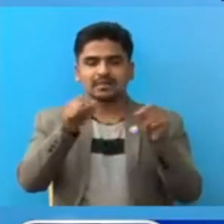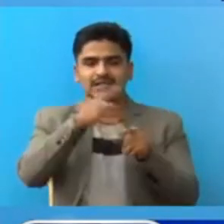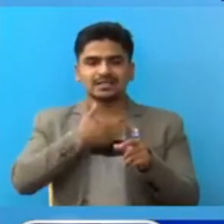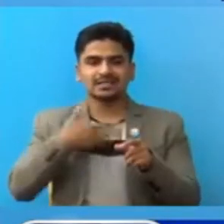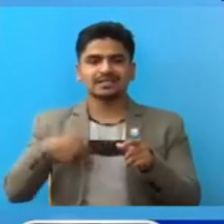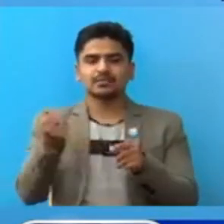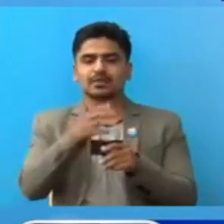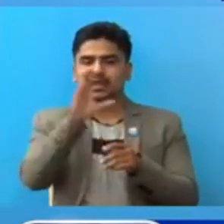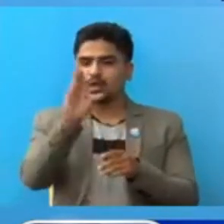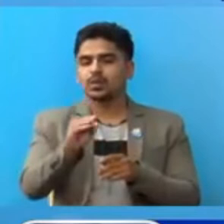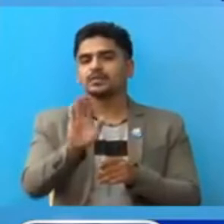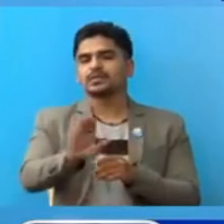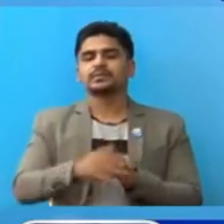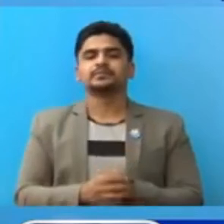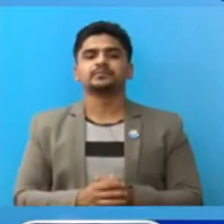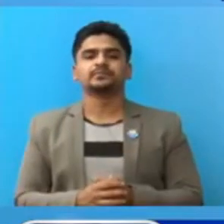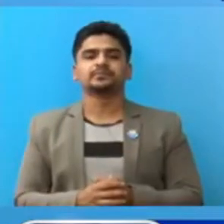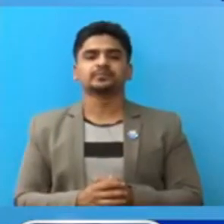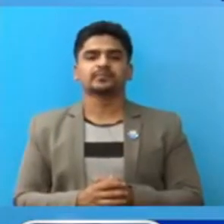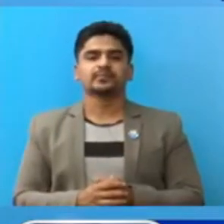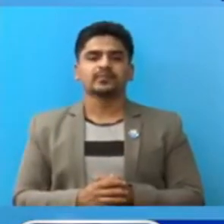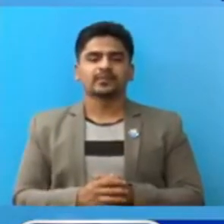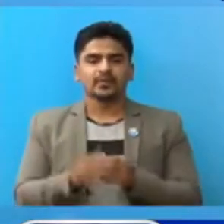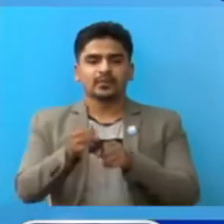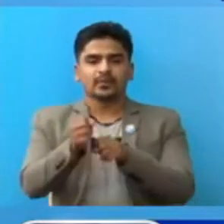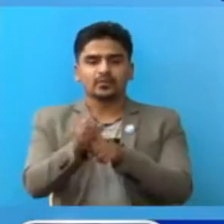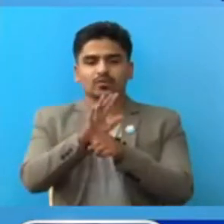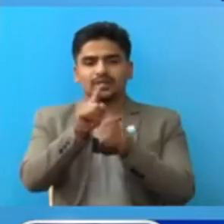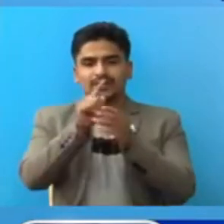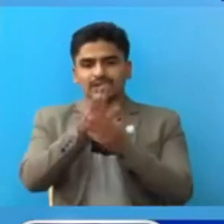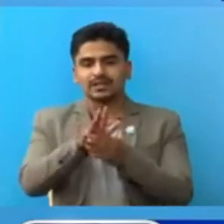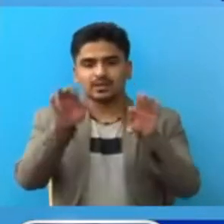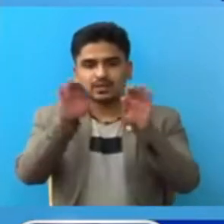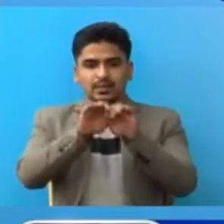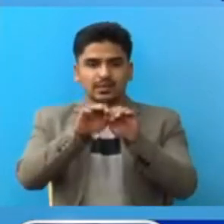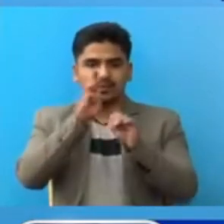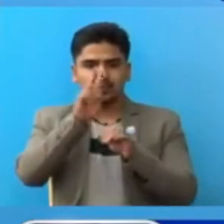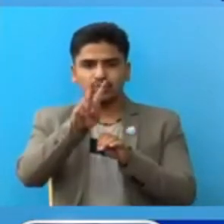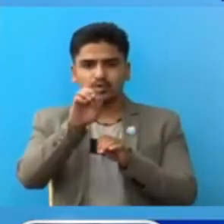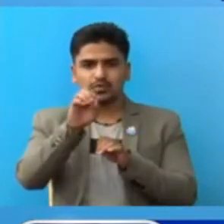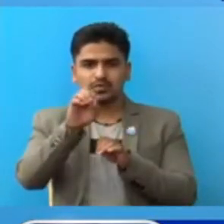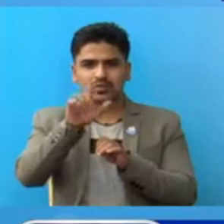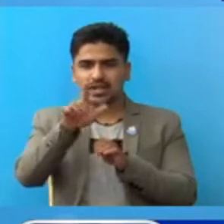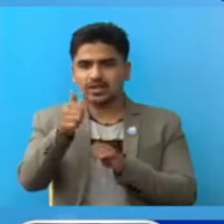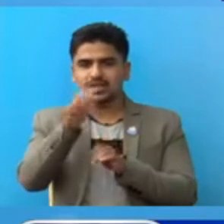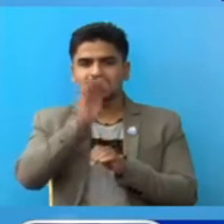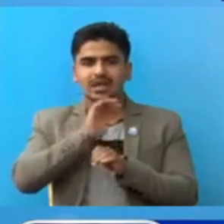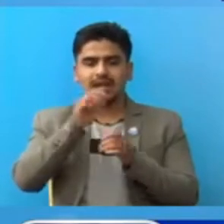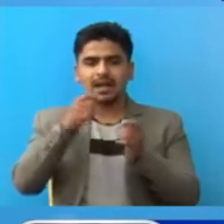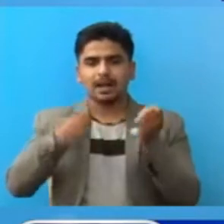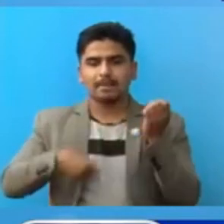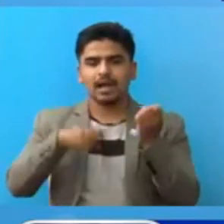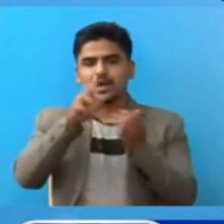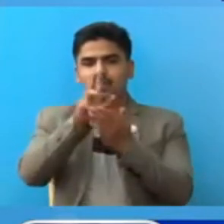कॉम रहे को छा COVID-19 संबंध मां 206 साल माग 9